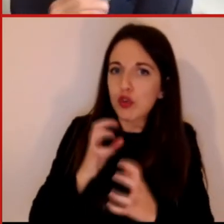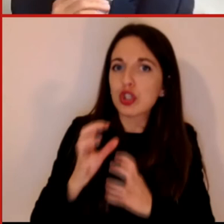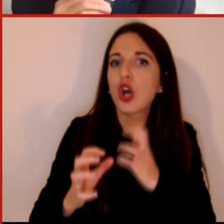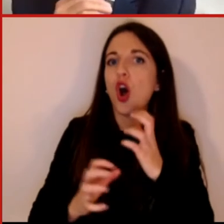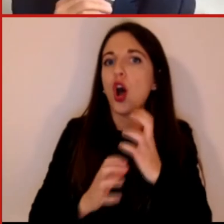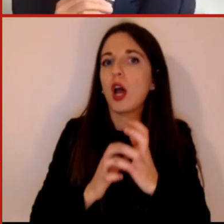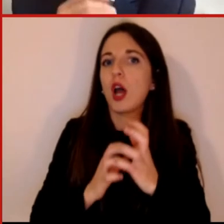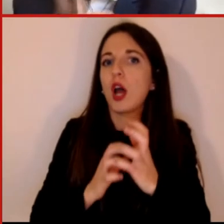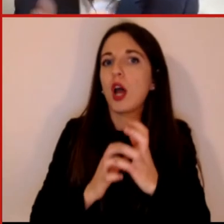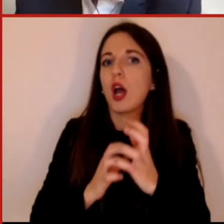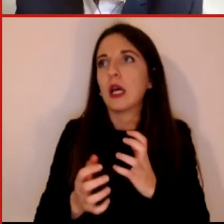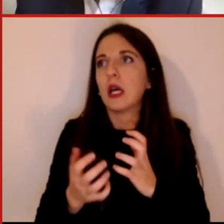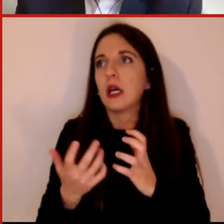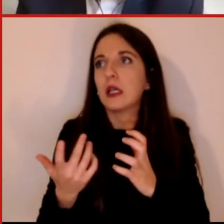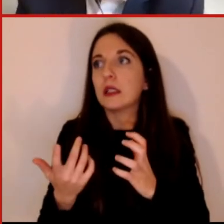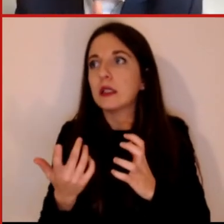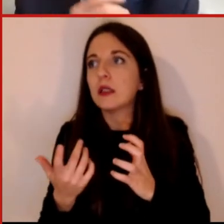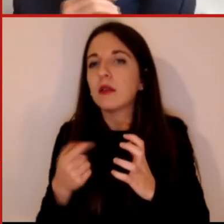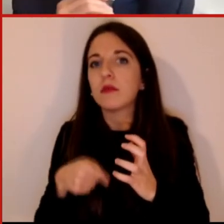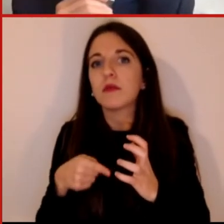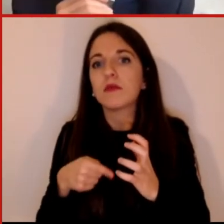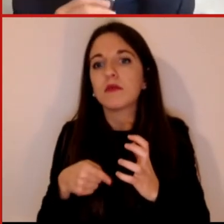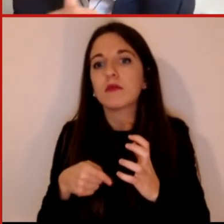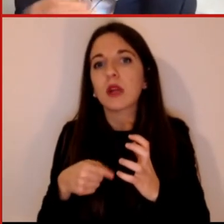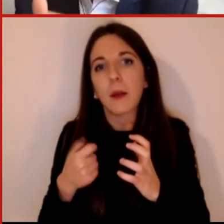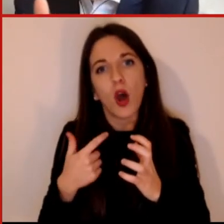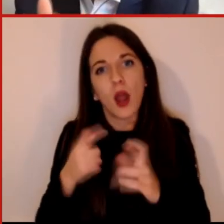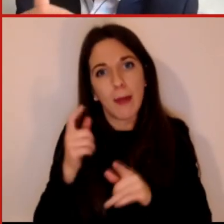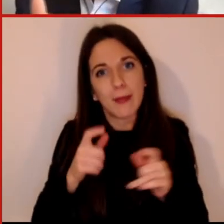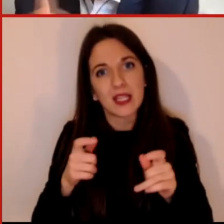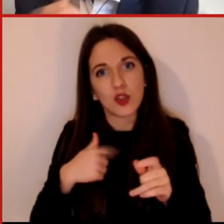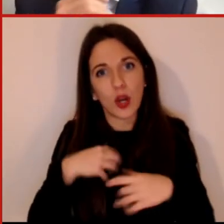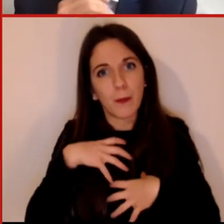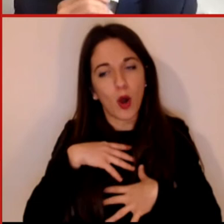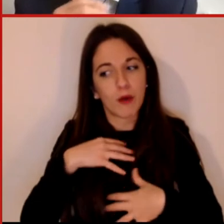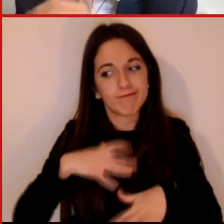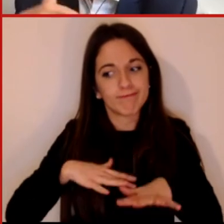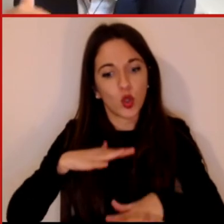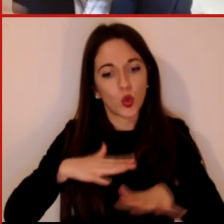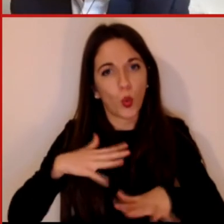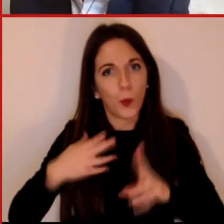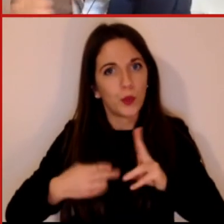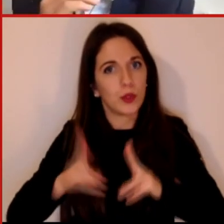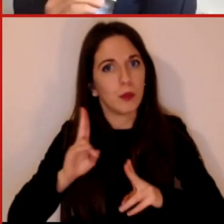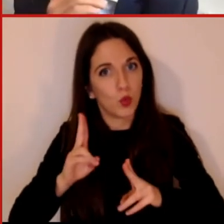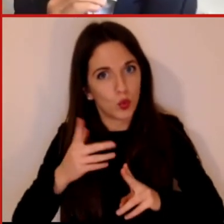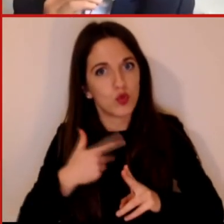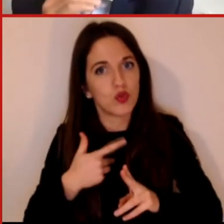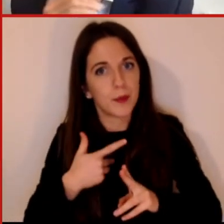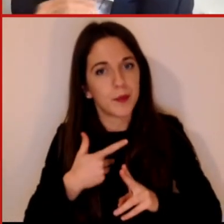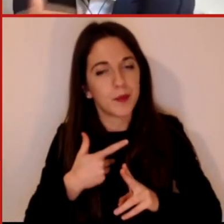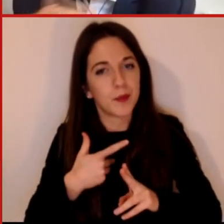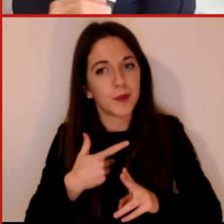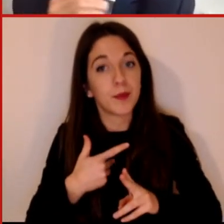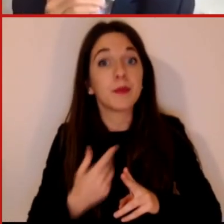ha introdotto un po' più scetticismo e purtroppo questo scetticismo di nuovo andando in audience